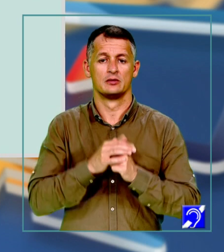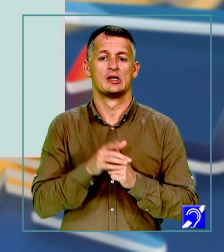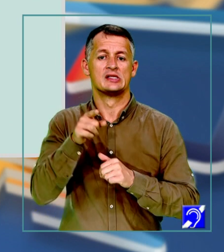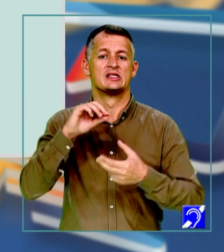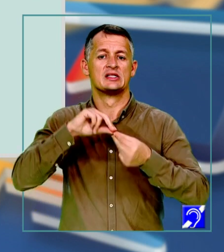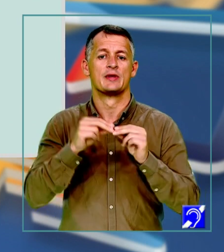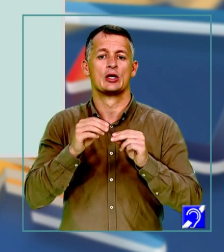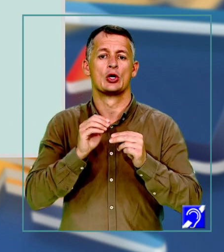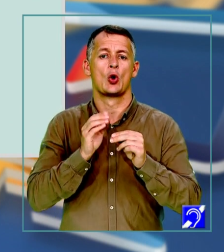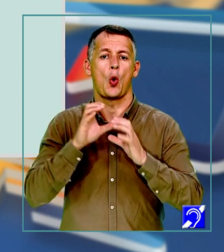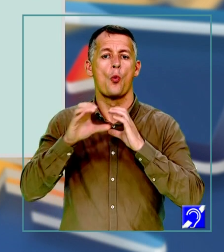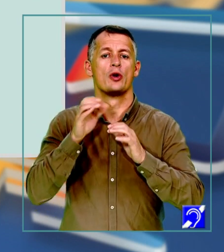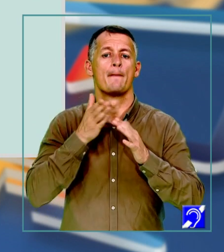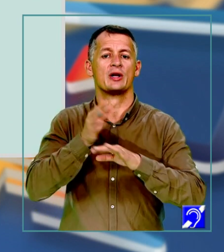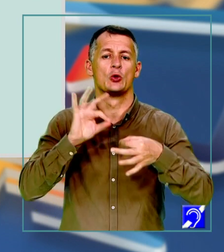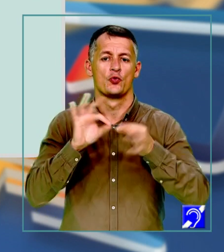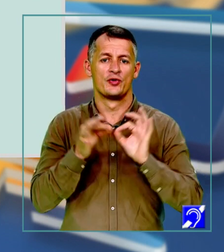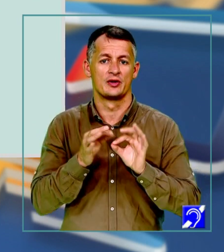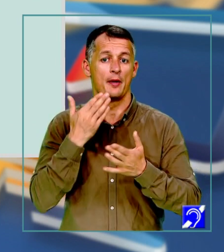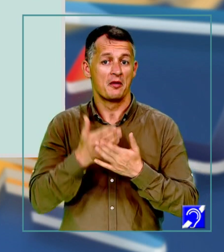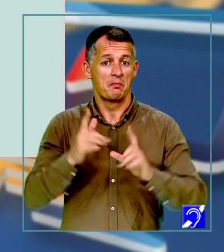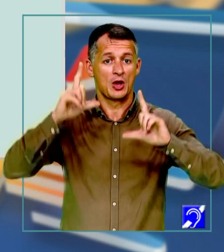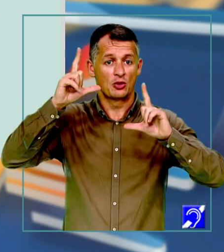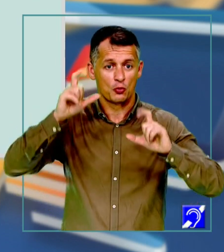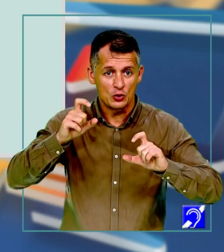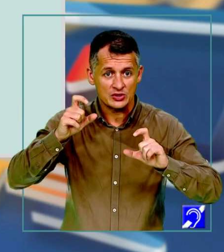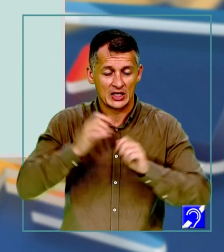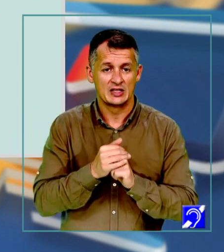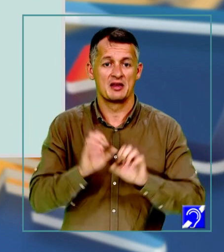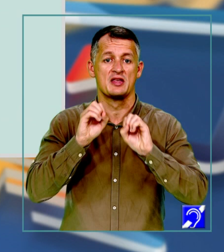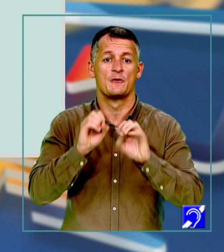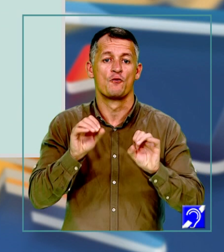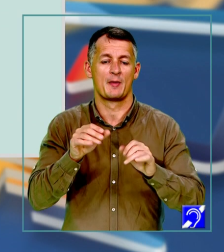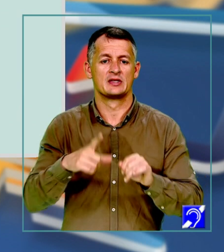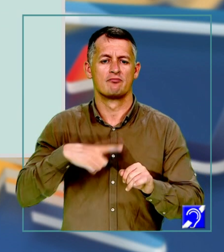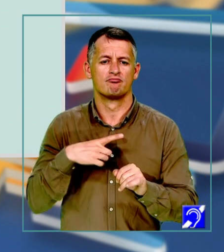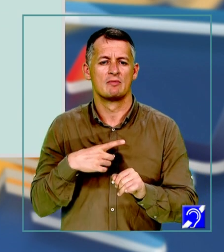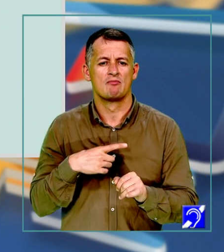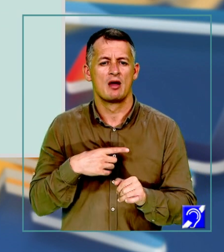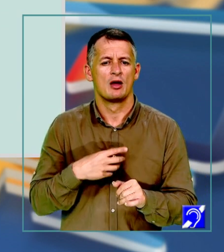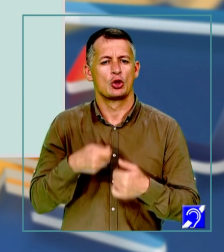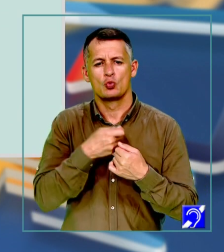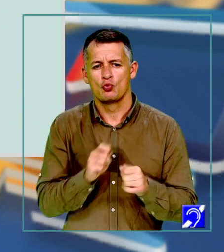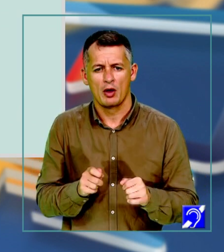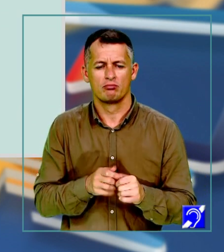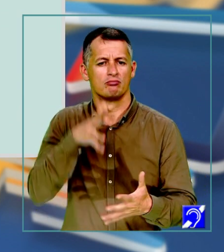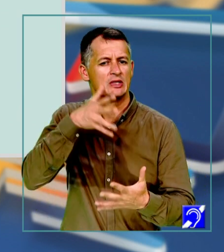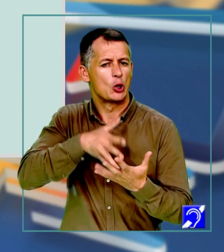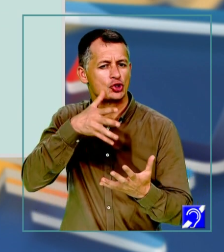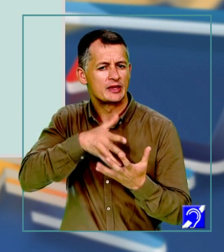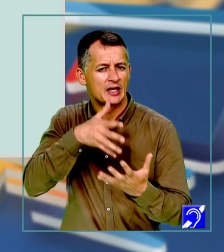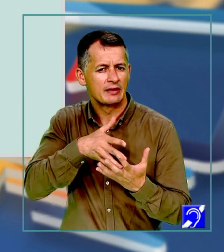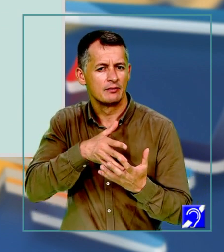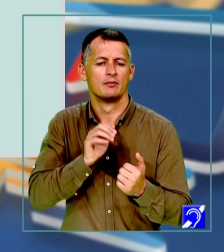comunică prin cuvinte, în cazul ilustrației informația este concentrată într-o enumerare a unor oameni